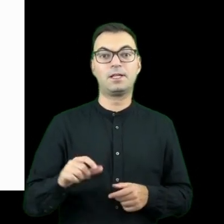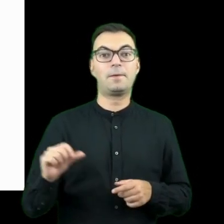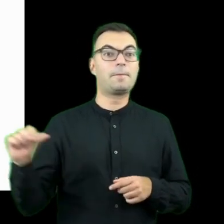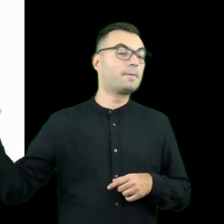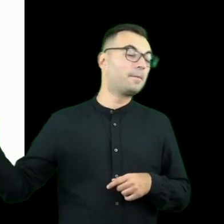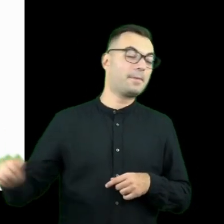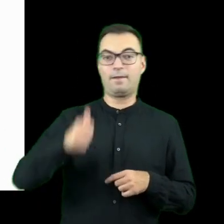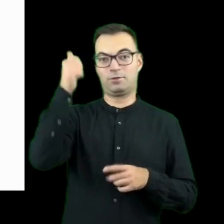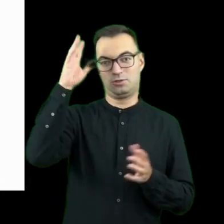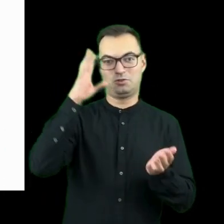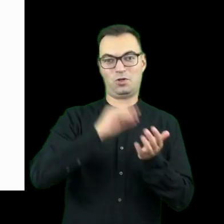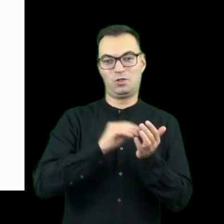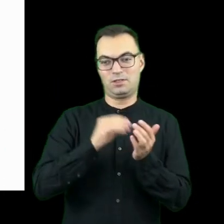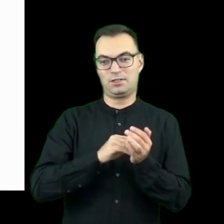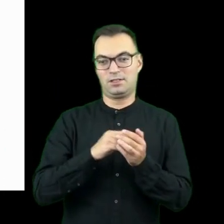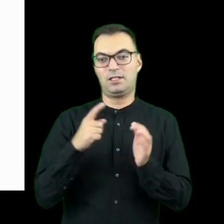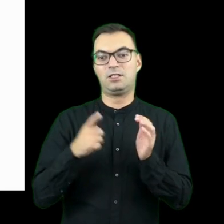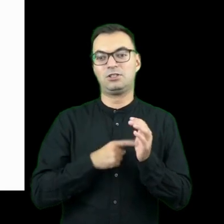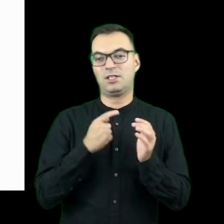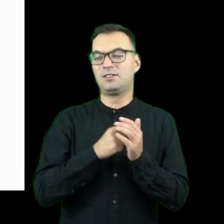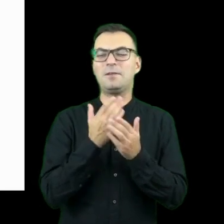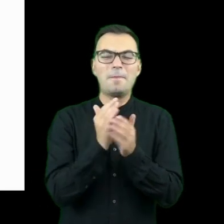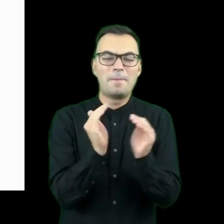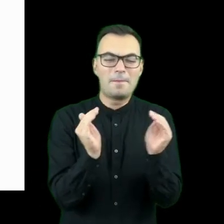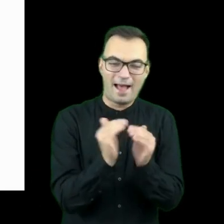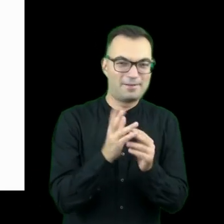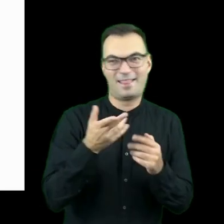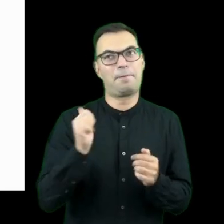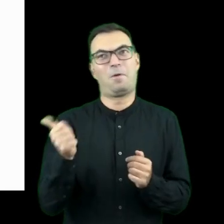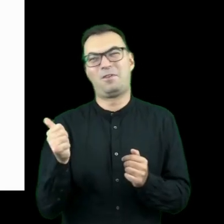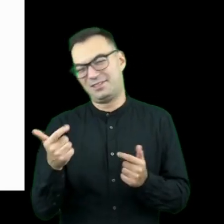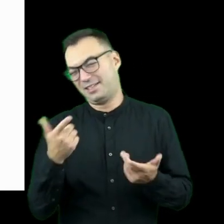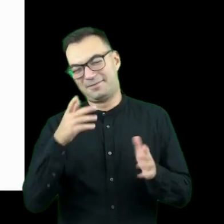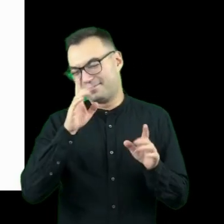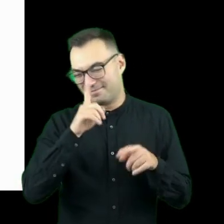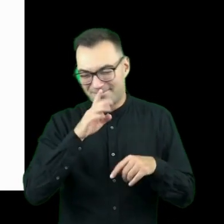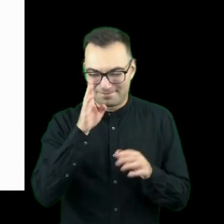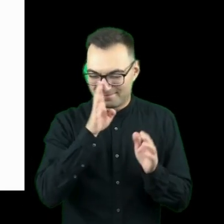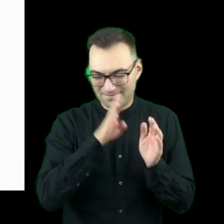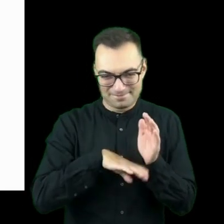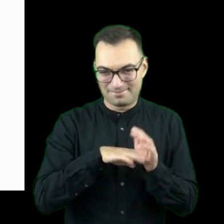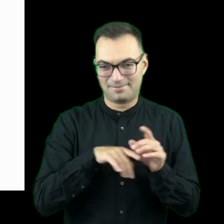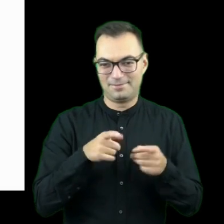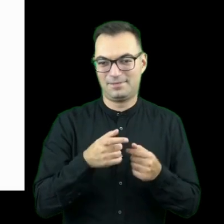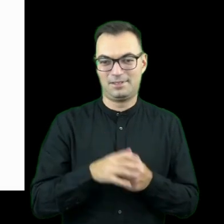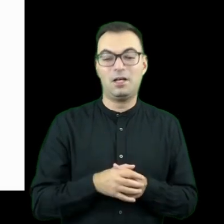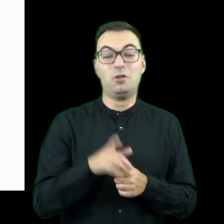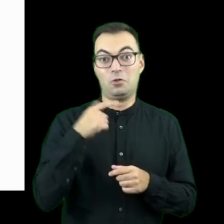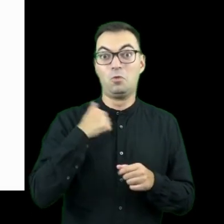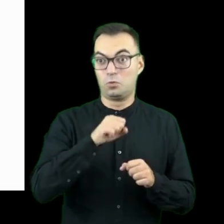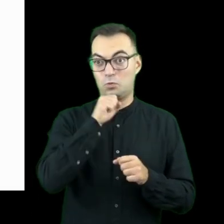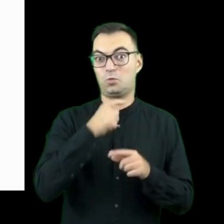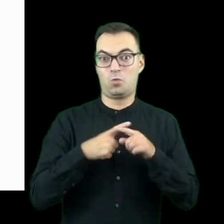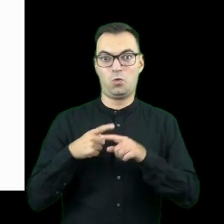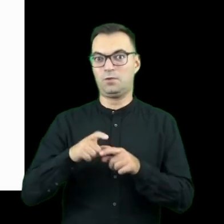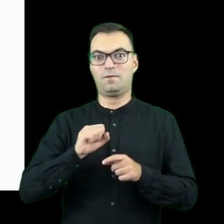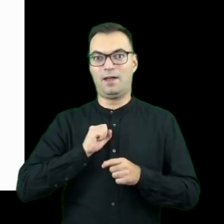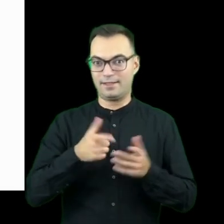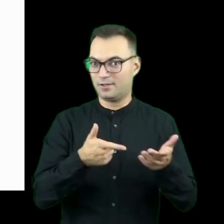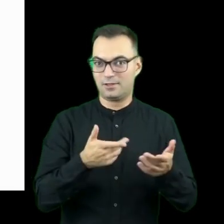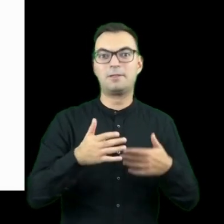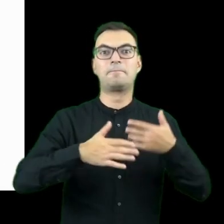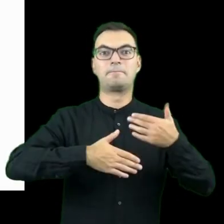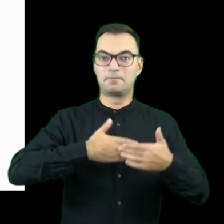Po tym pierwszym doświadczeniu, które rzeczywiście było często bardzo lokalnie, nieprofesjonalnie organizowanym wydarzeniem, często było tego plusem